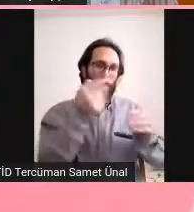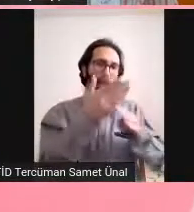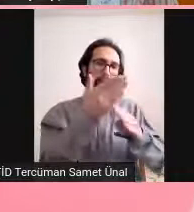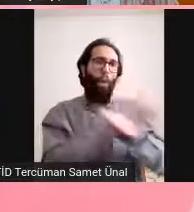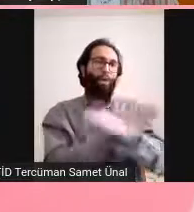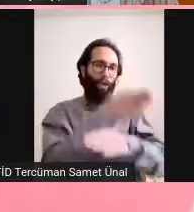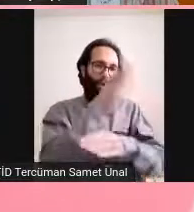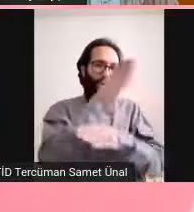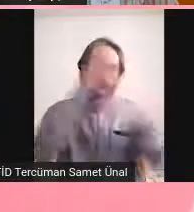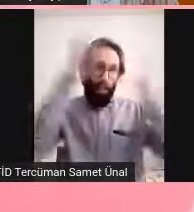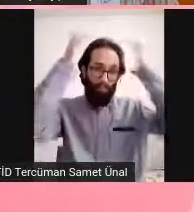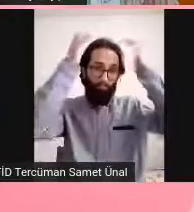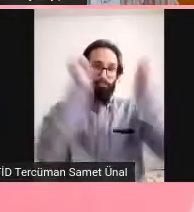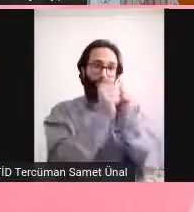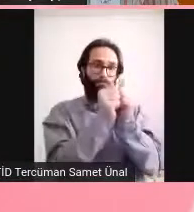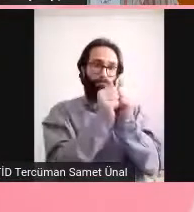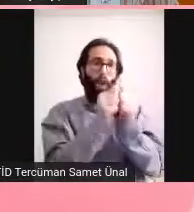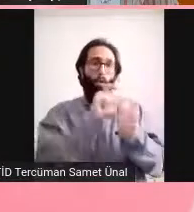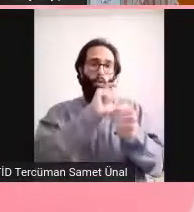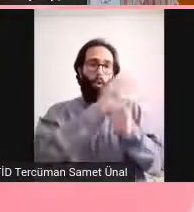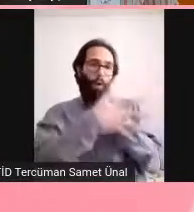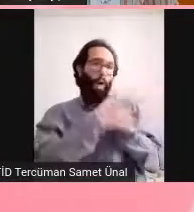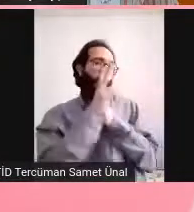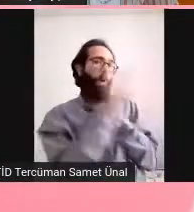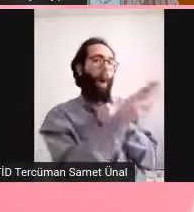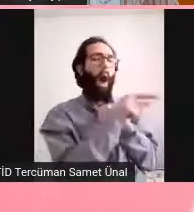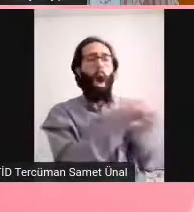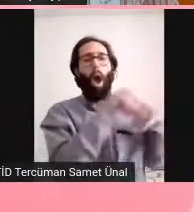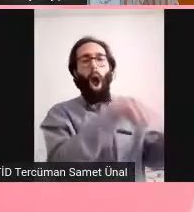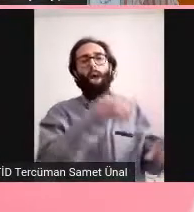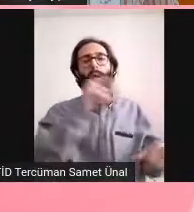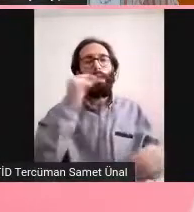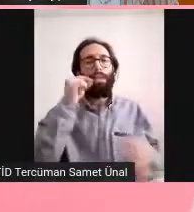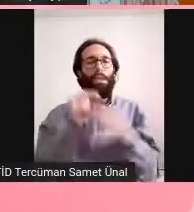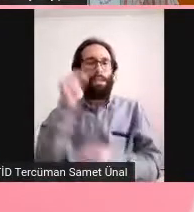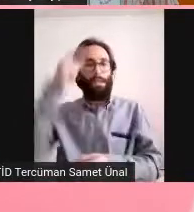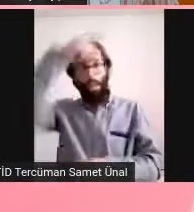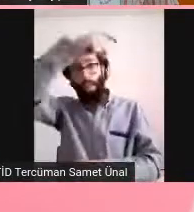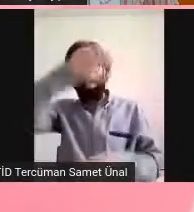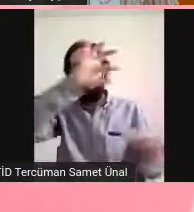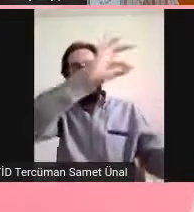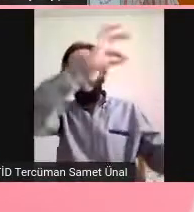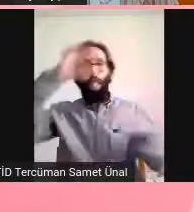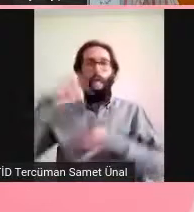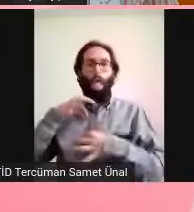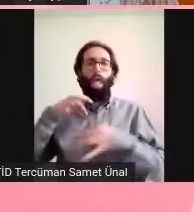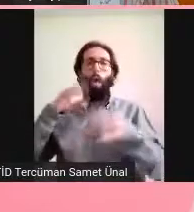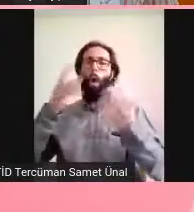Bu organoidler çok yeni bir teknoloji. Aslında çok da yeni değil. On sene olacak artık